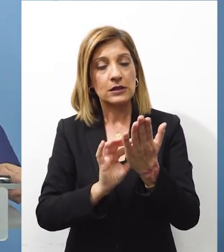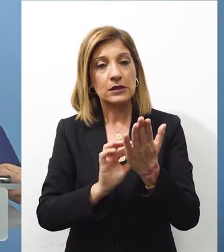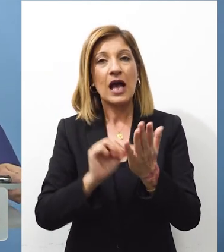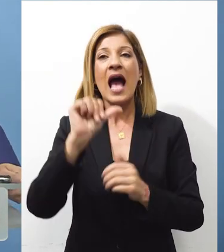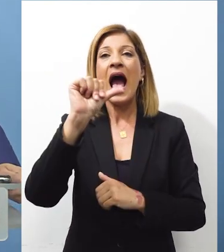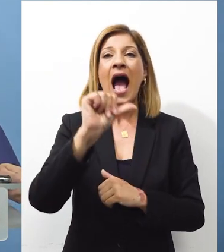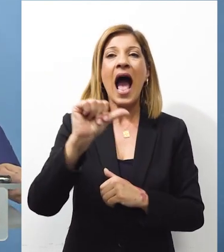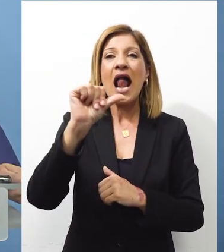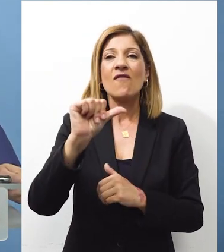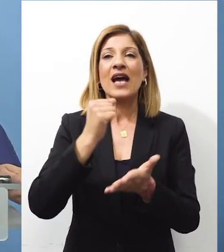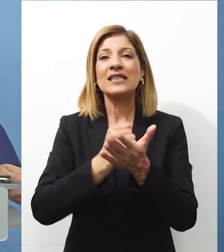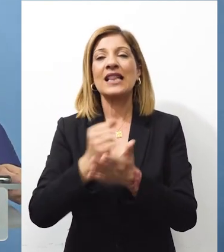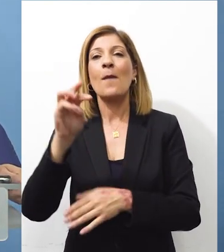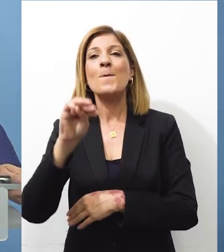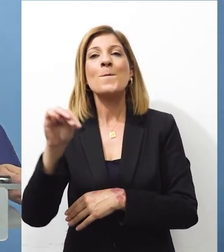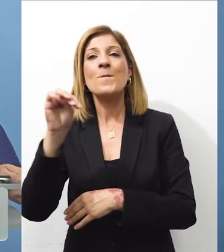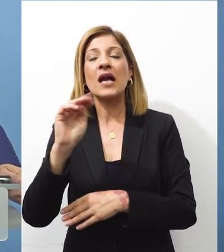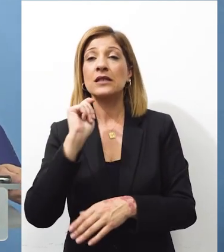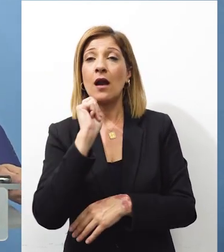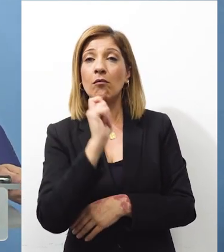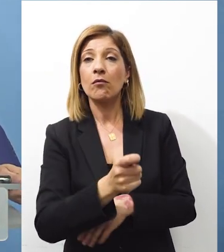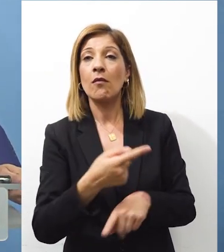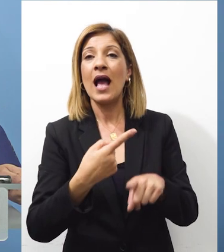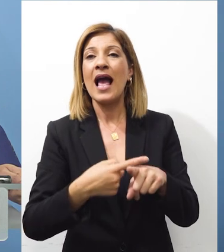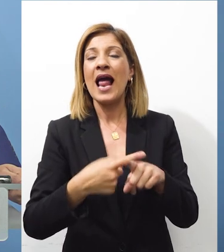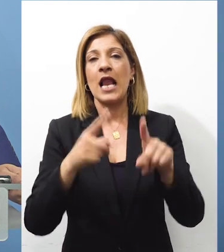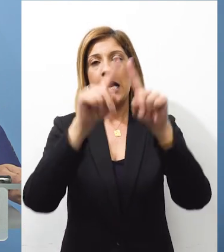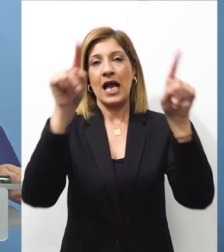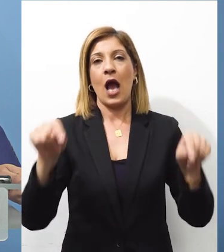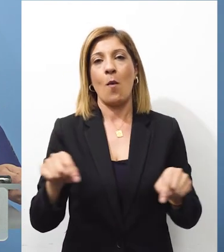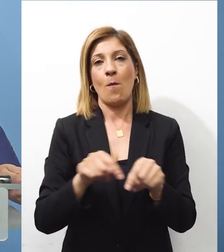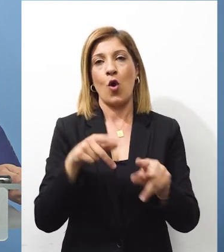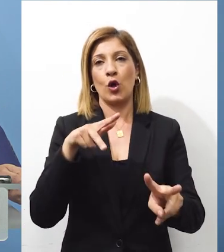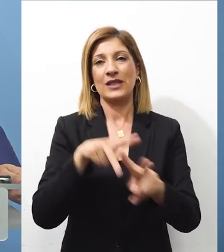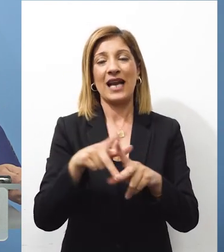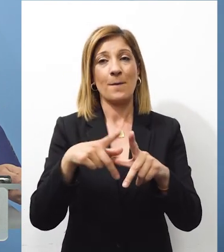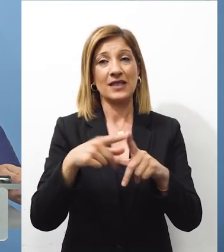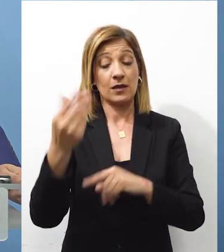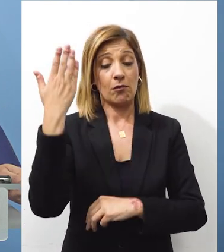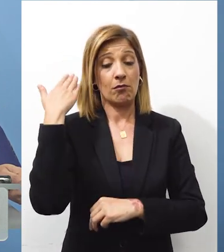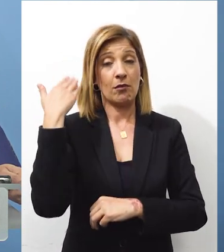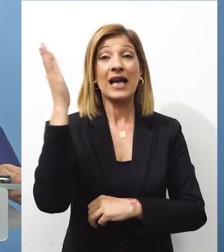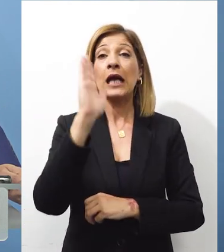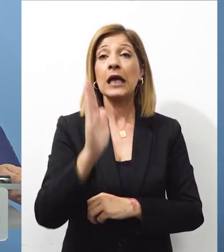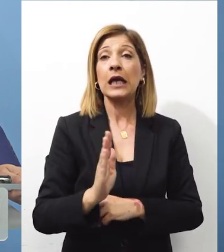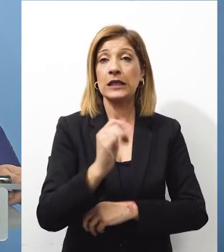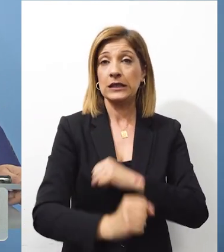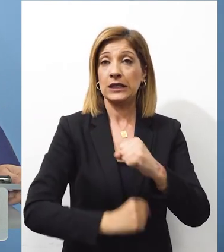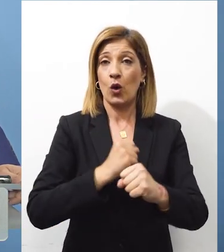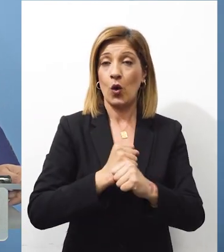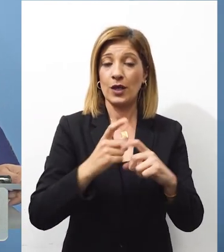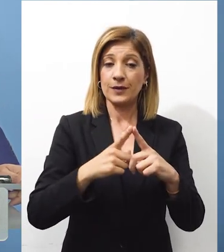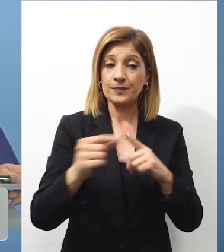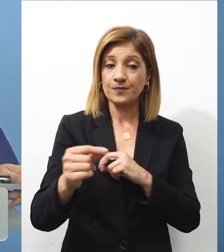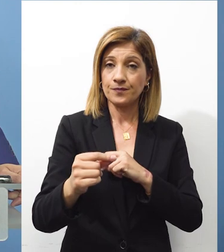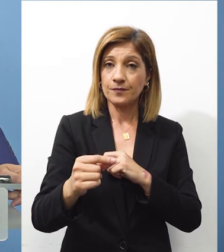Άλβαρες & Μάρσαν για την αγορά των ελληνικών ομολόγων από την Τράπεζα Κύπρου την περίοδο της κρίσης εδώ στη Κύπρο